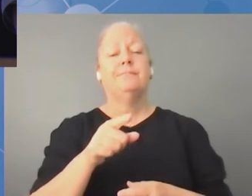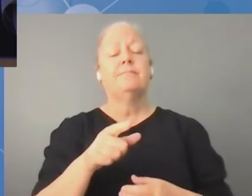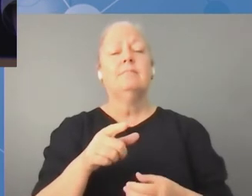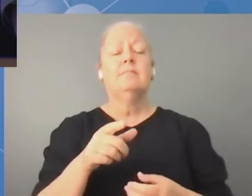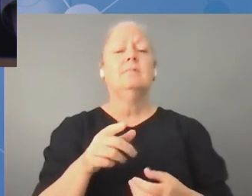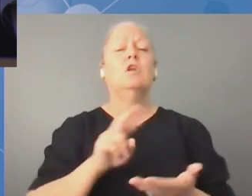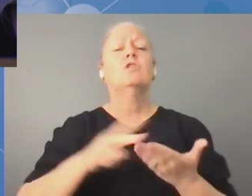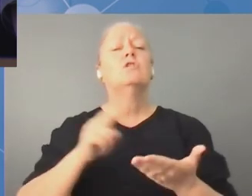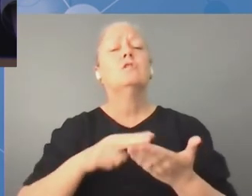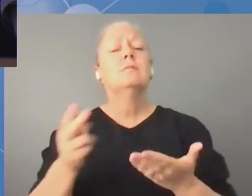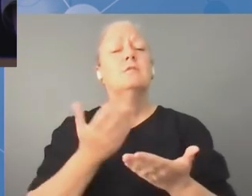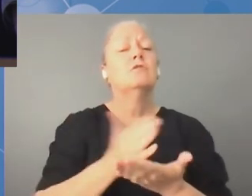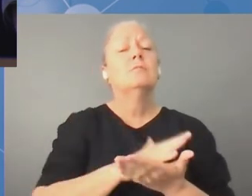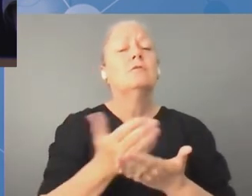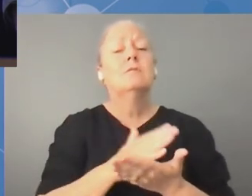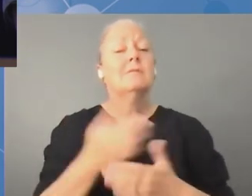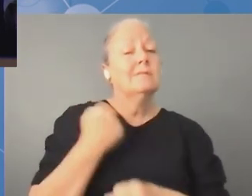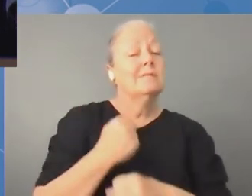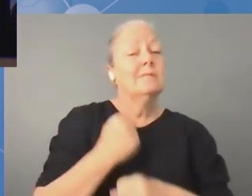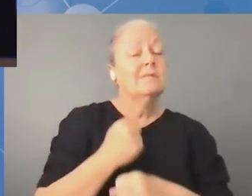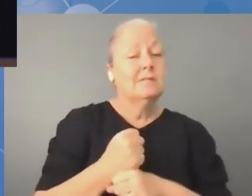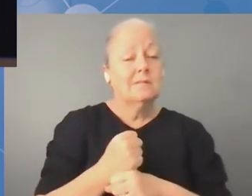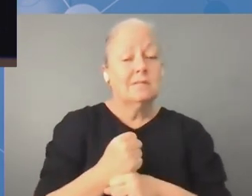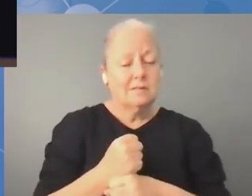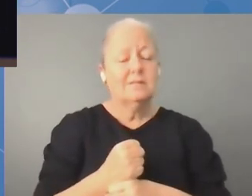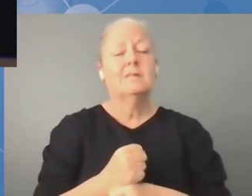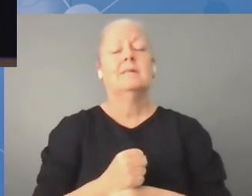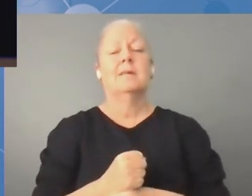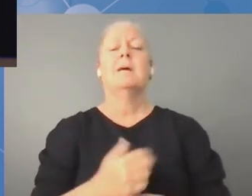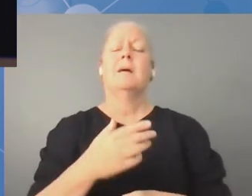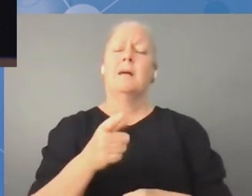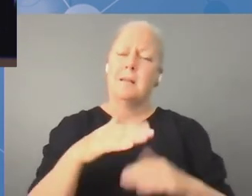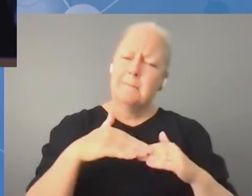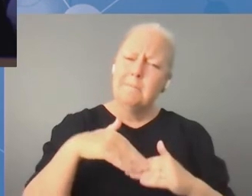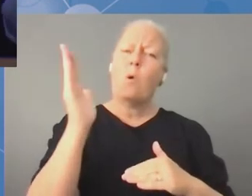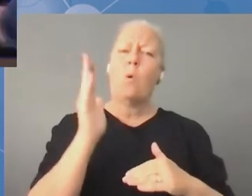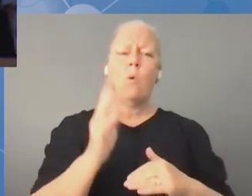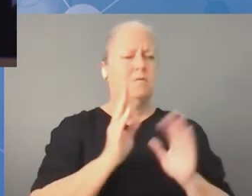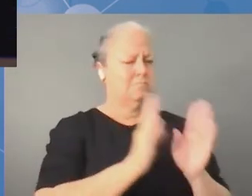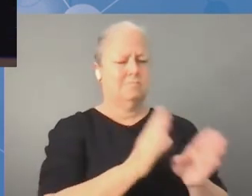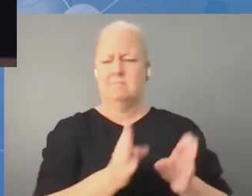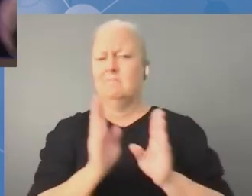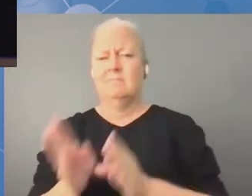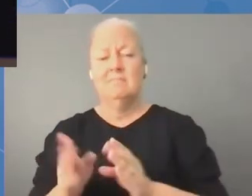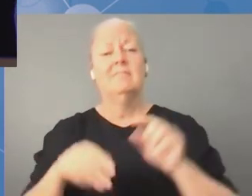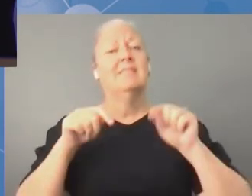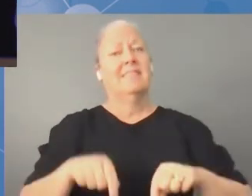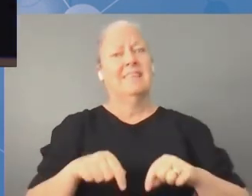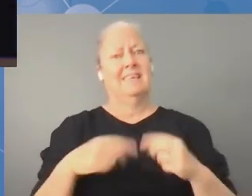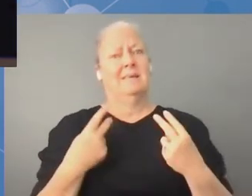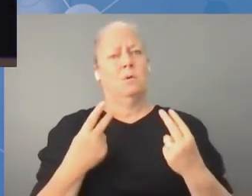powinna być okazją dla decydentów politycznych, żeby przypominać o swoim